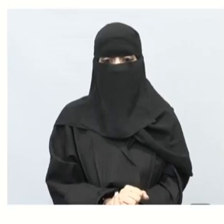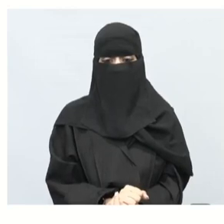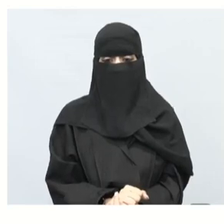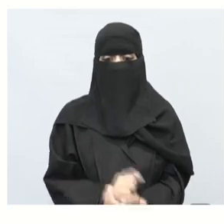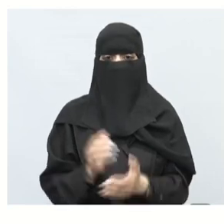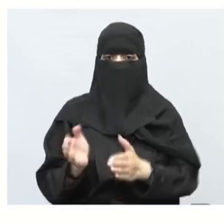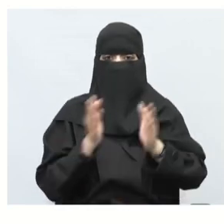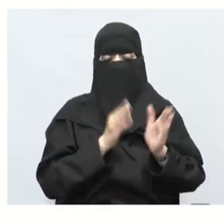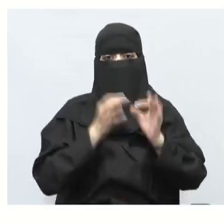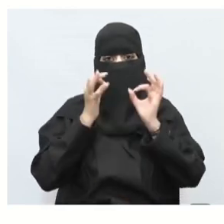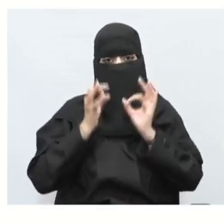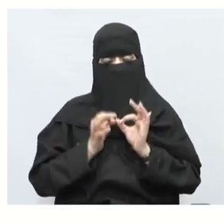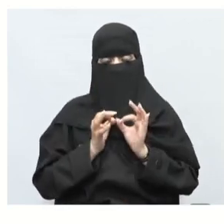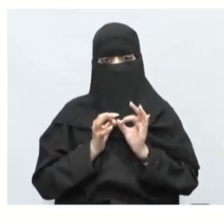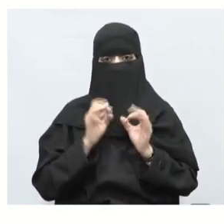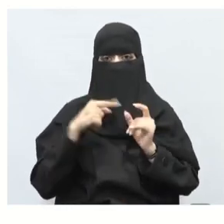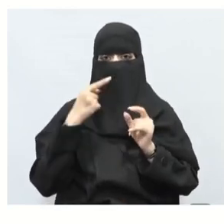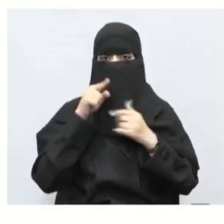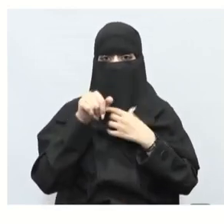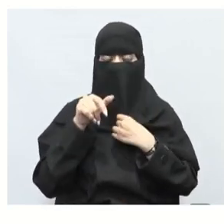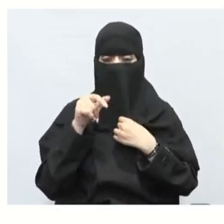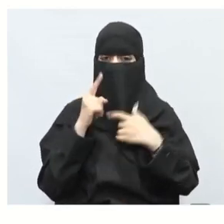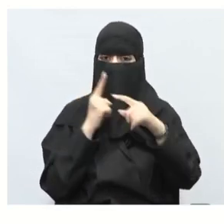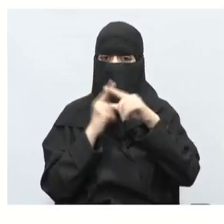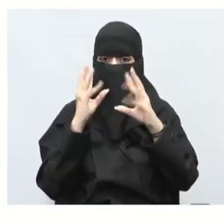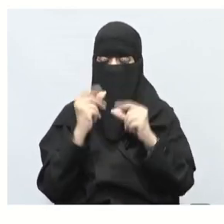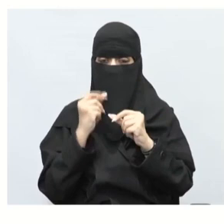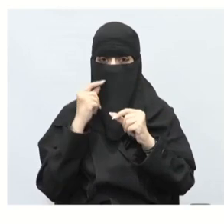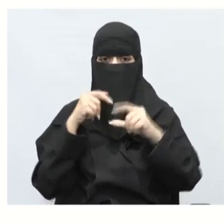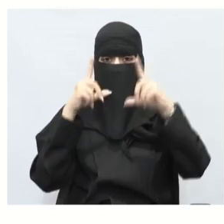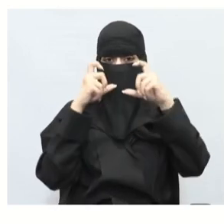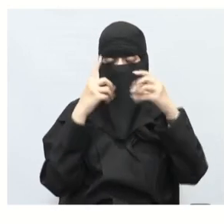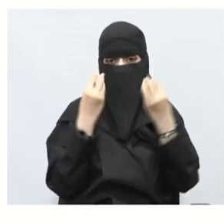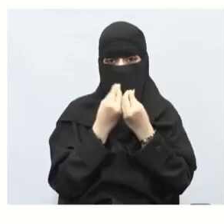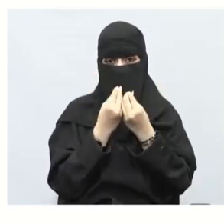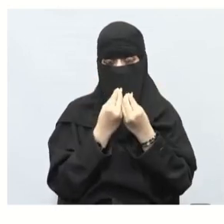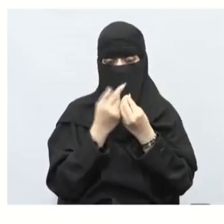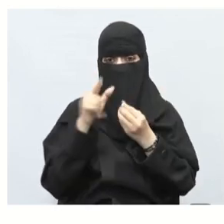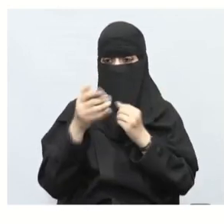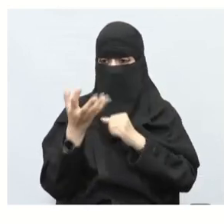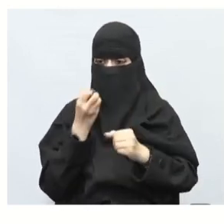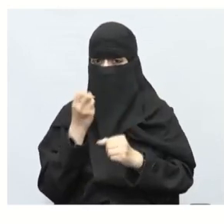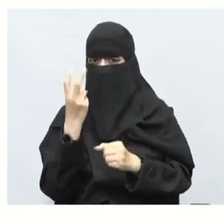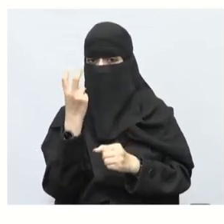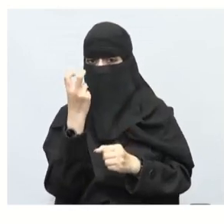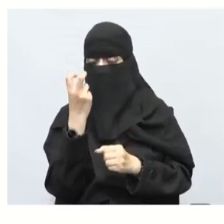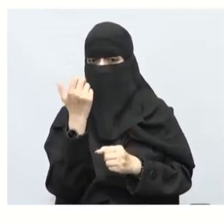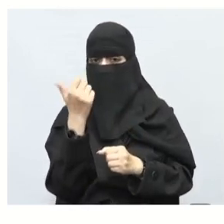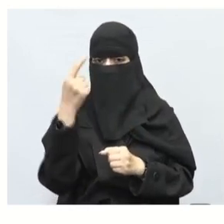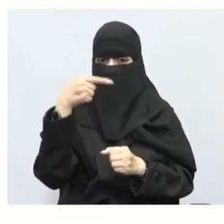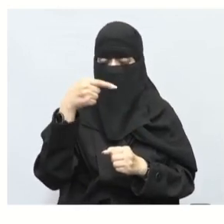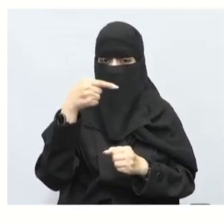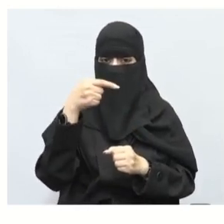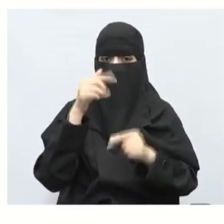نجي الآن لو جيتنا جمعت الآن الصور هل ثمنة صح يطلع عندي مائتان وستة عشر فلما أجمع